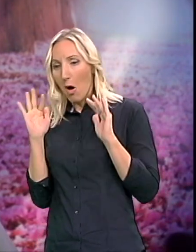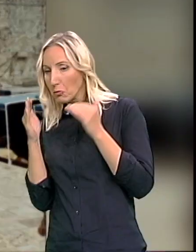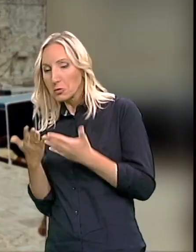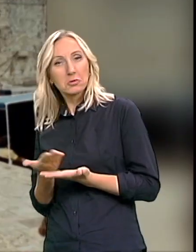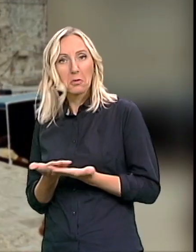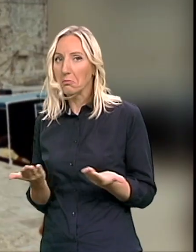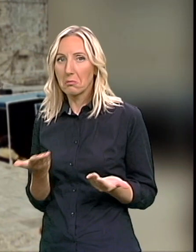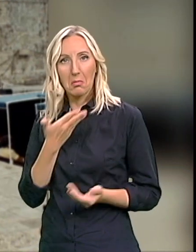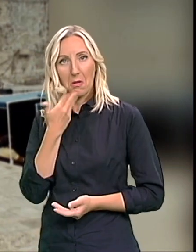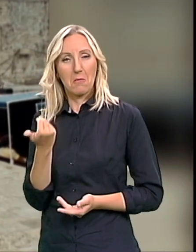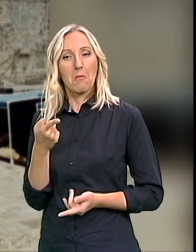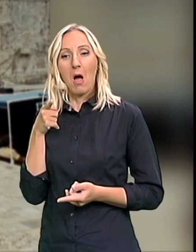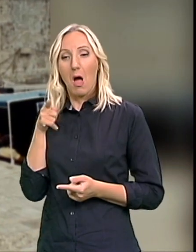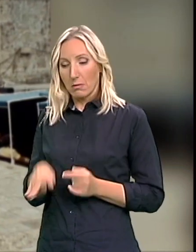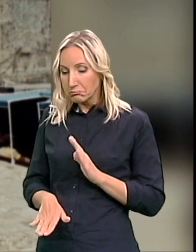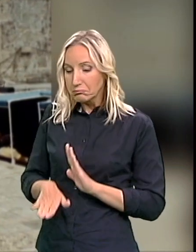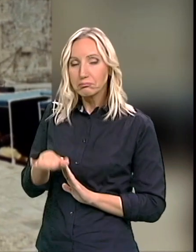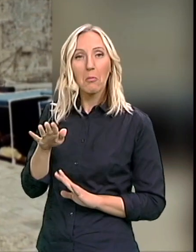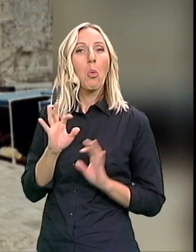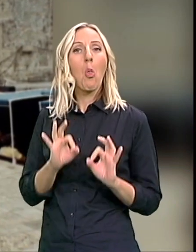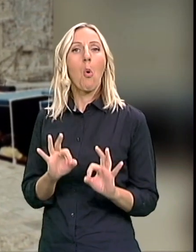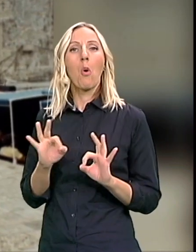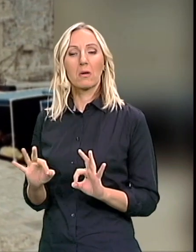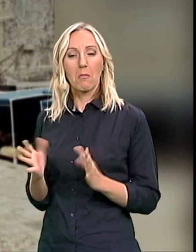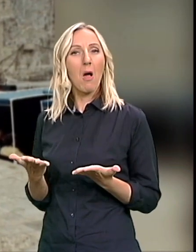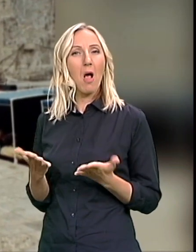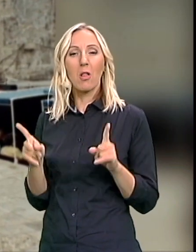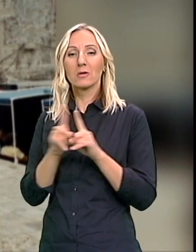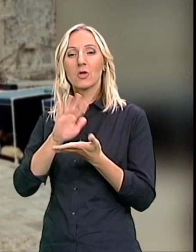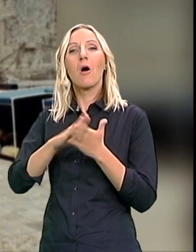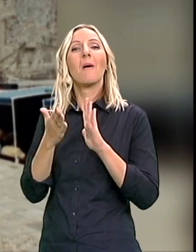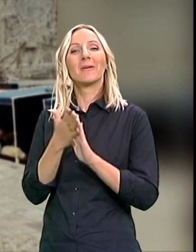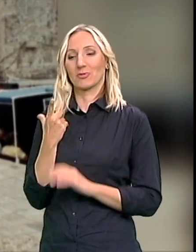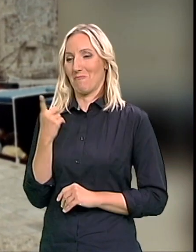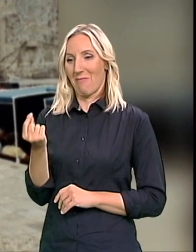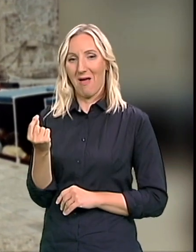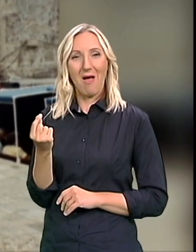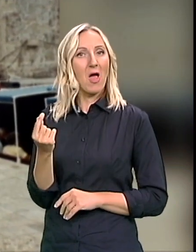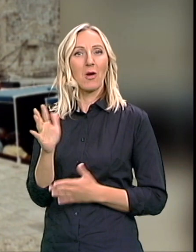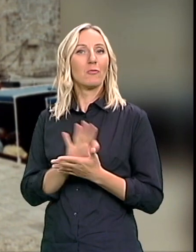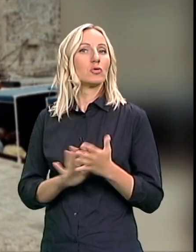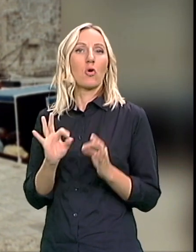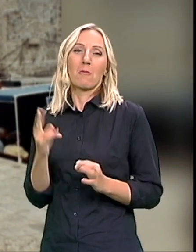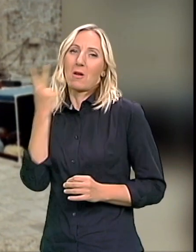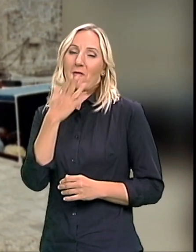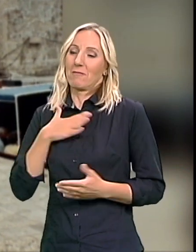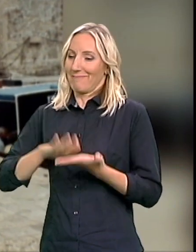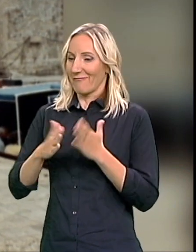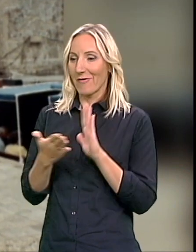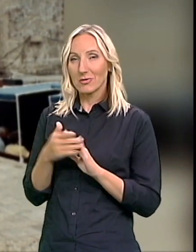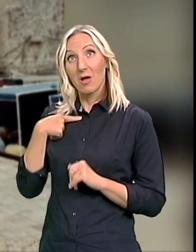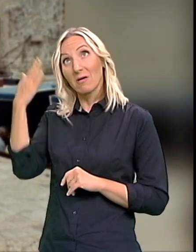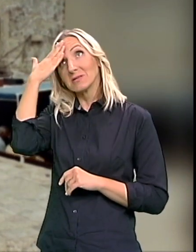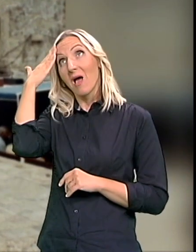onako normalno Koji kod svih bračnih parova Koji svakako svojim vrčanjem nikad ne